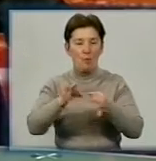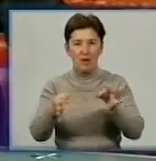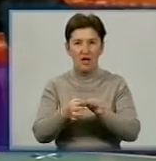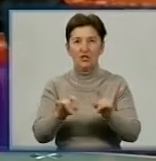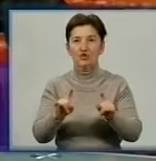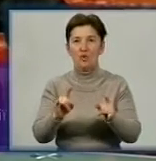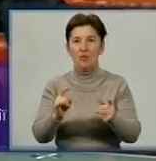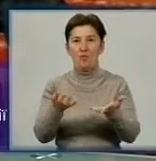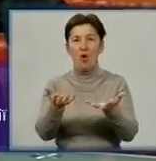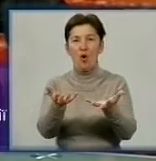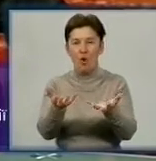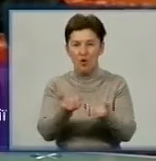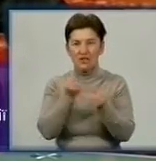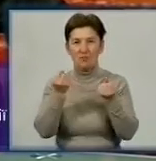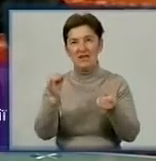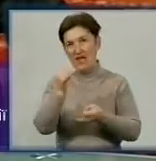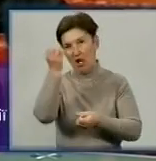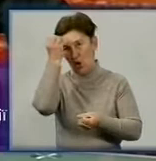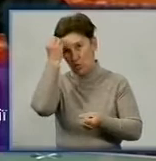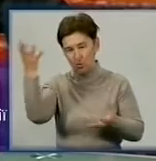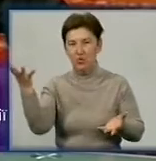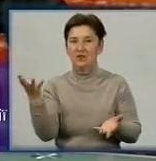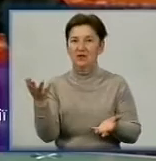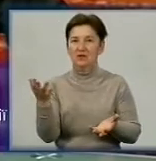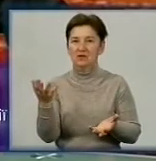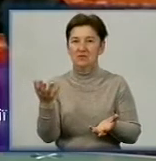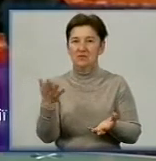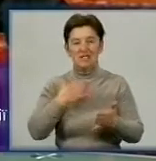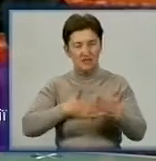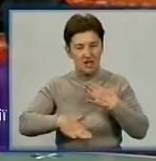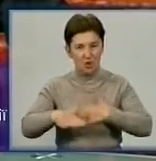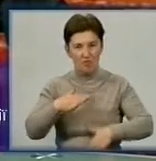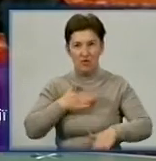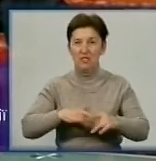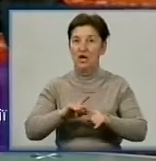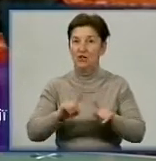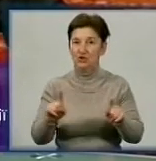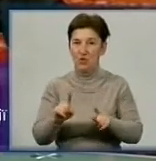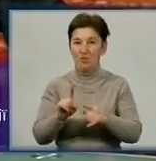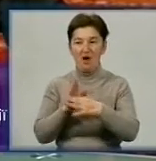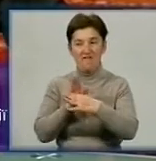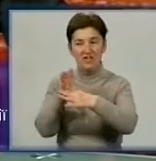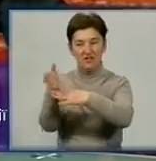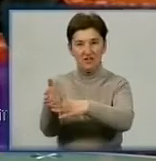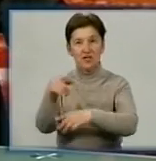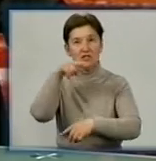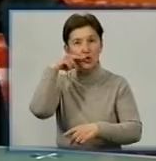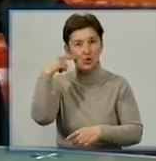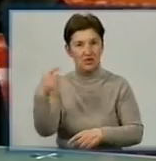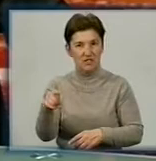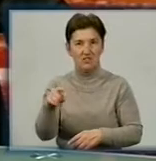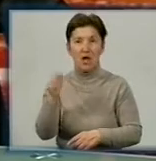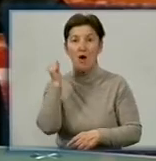не лише практичне, а й культурно-соціальне задоволення від того, щоб відвідати Російську Федерацію,